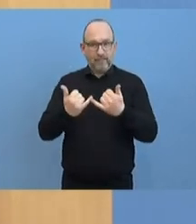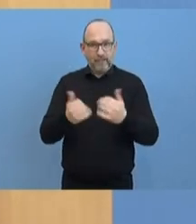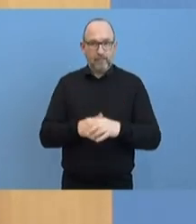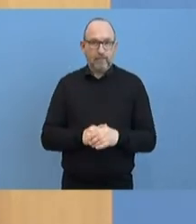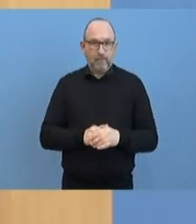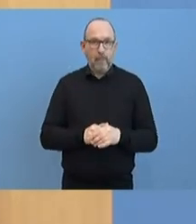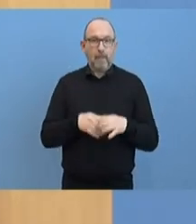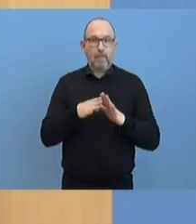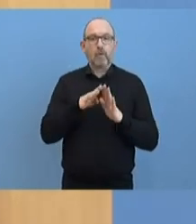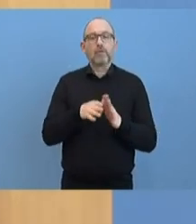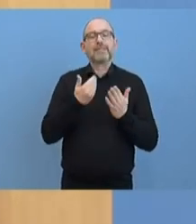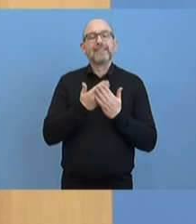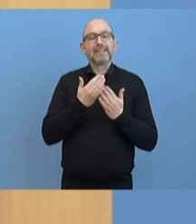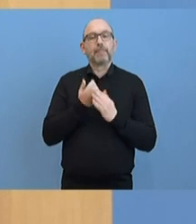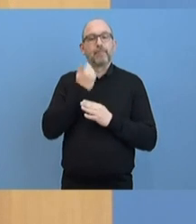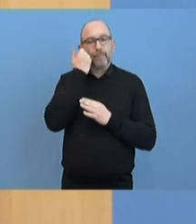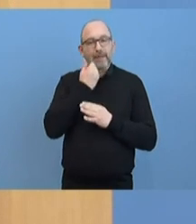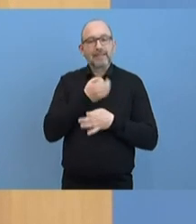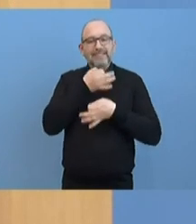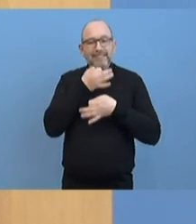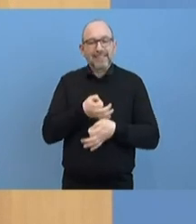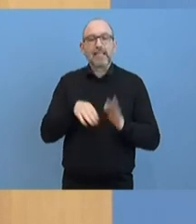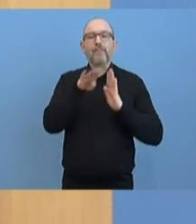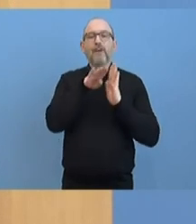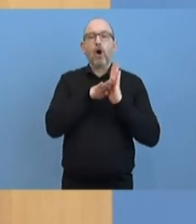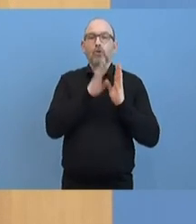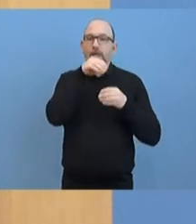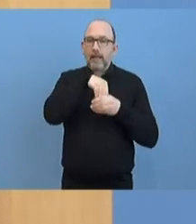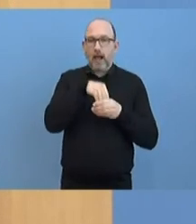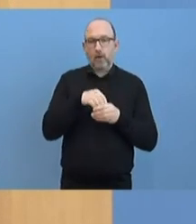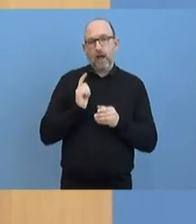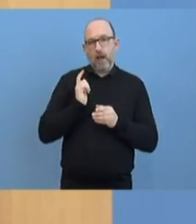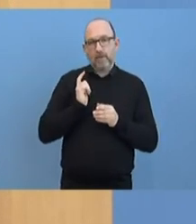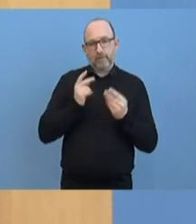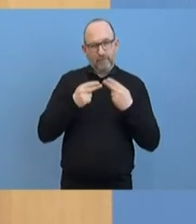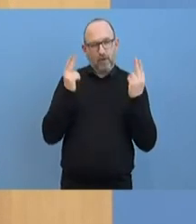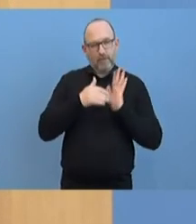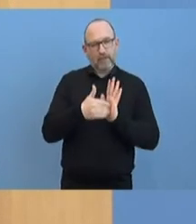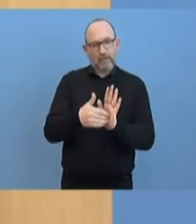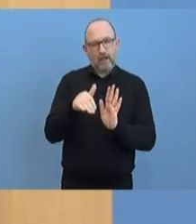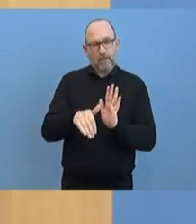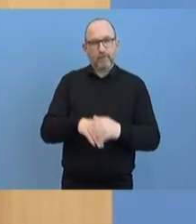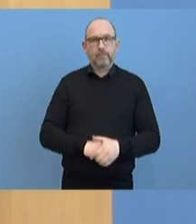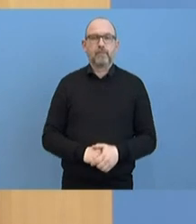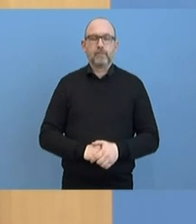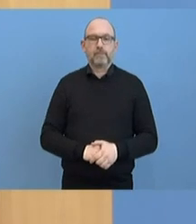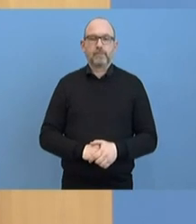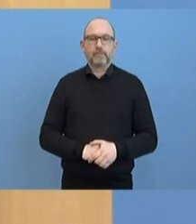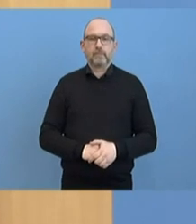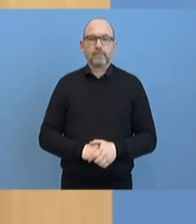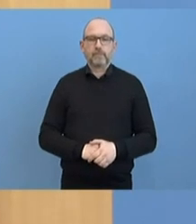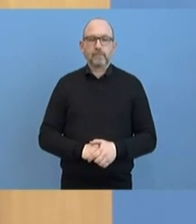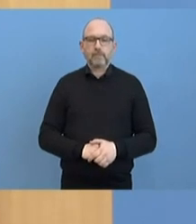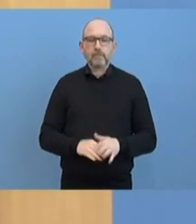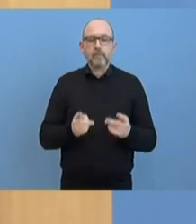Da bitte ich einfach, dass Sie die Einzelheiten der Verordnung dann abwarten. Letzter Zusatz bitte dazu von Ihnen. Ich speziell zu den Erntehelfern gefragt.